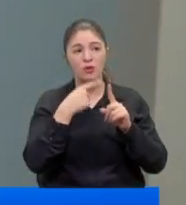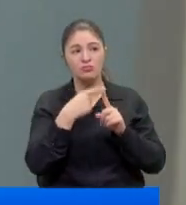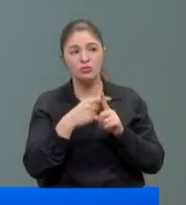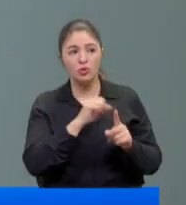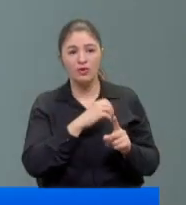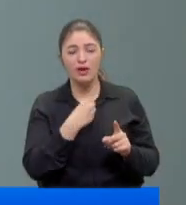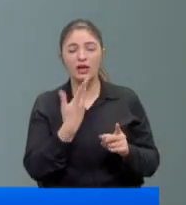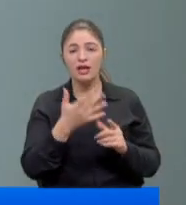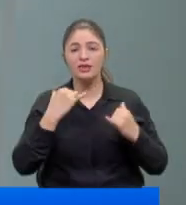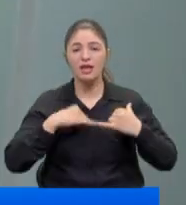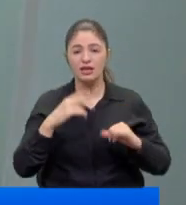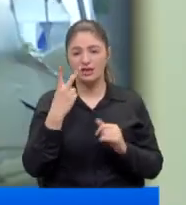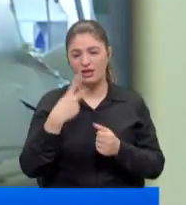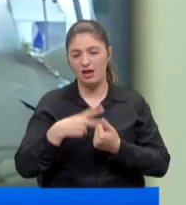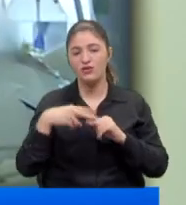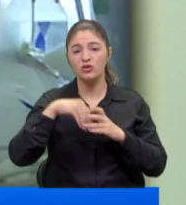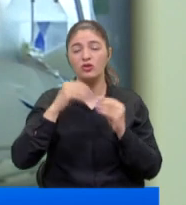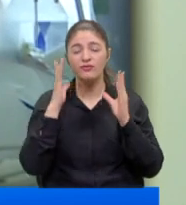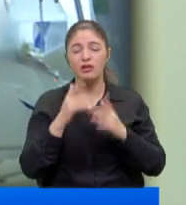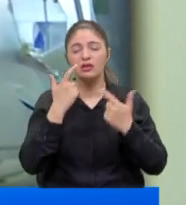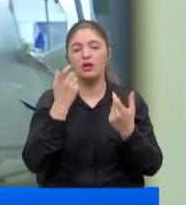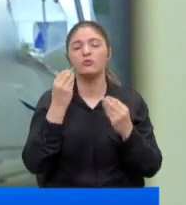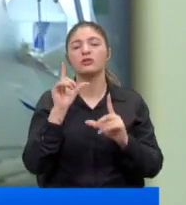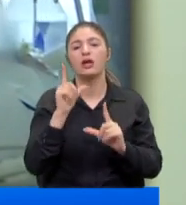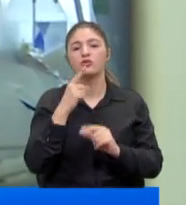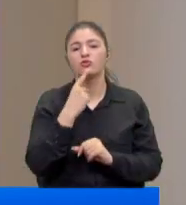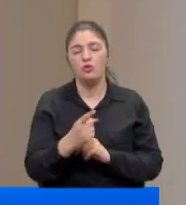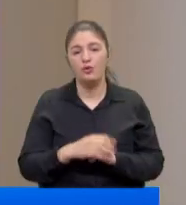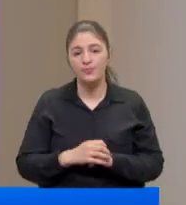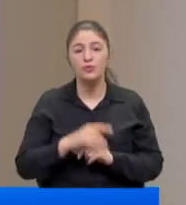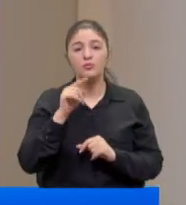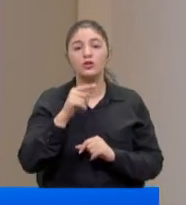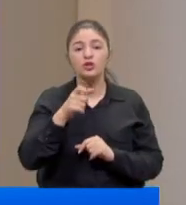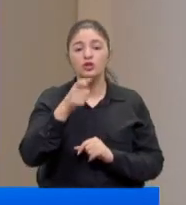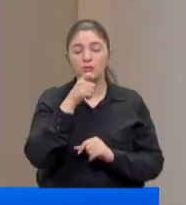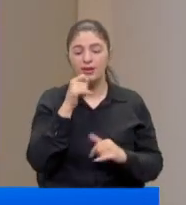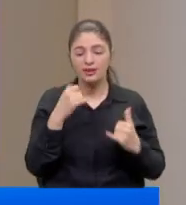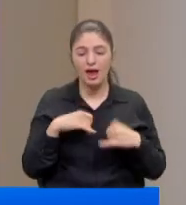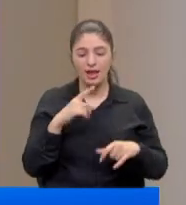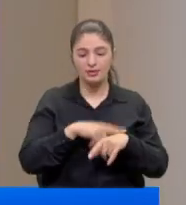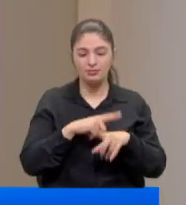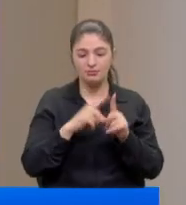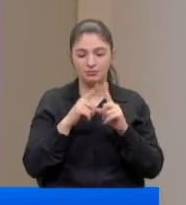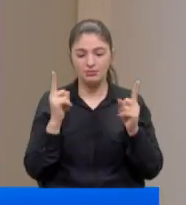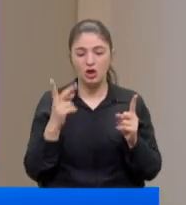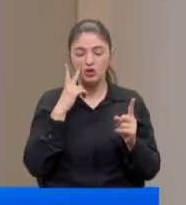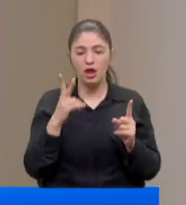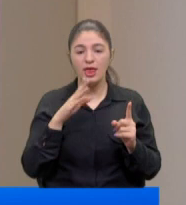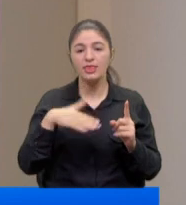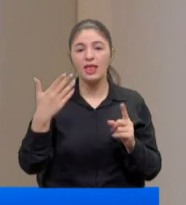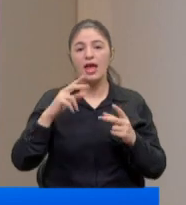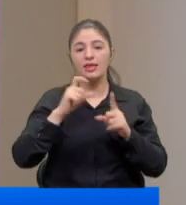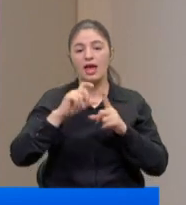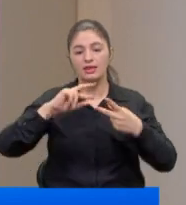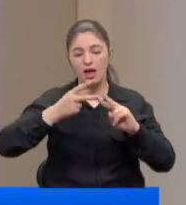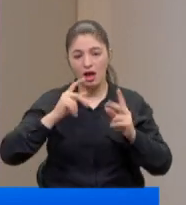uzmanlar sömester tatili için çok daha dikkatli olunması konusunda uyarıyor. Bu Şubat tatili periyodunda diğer Delta